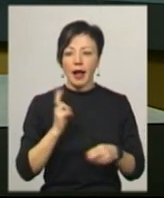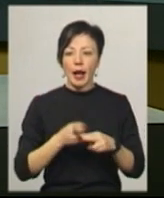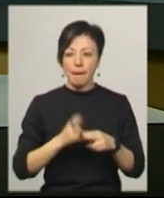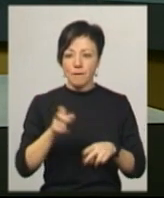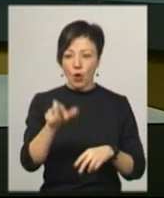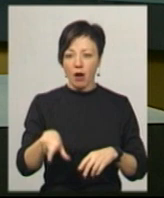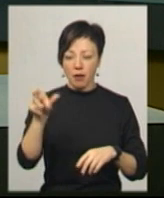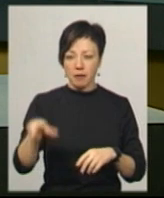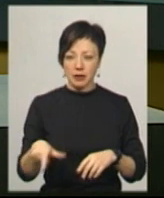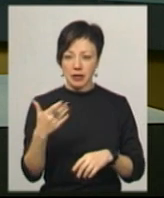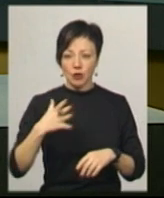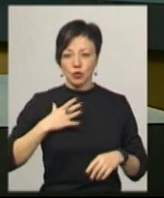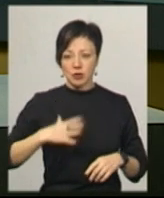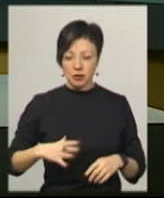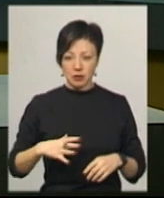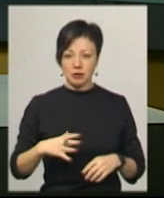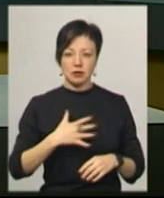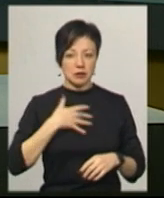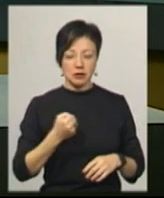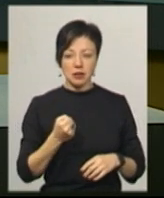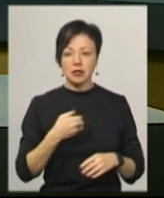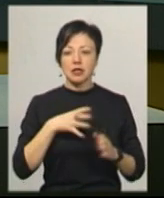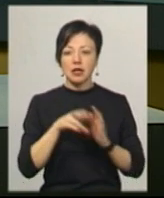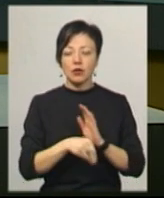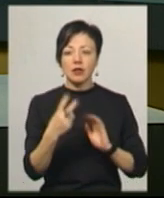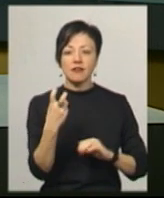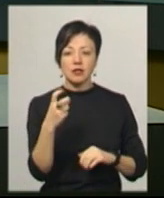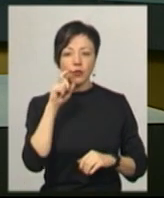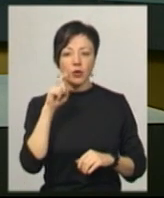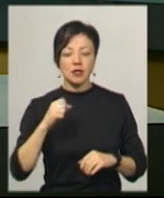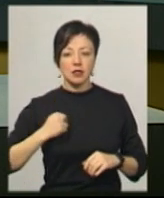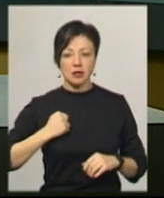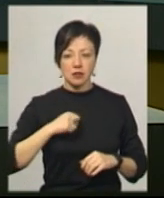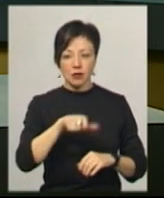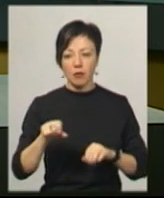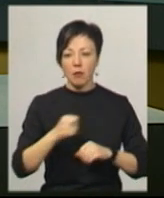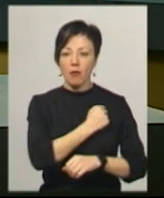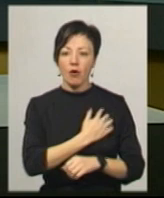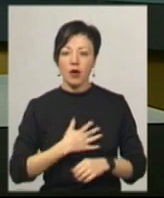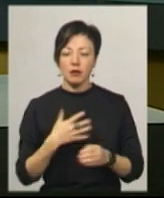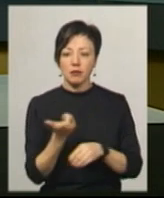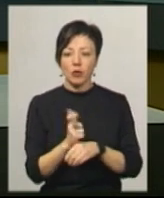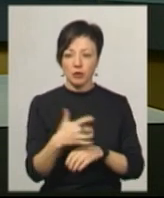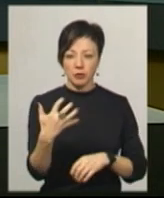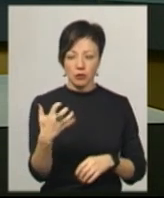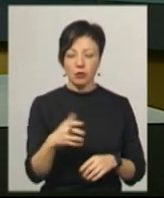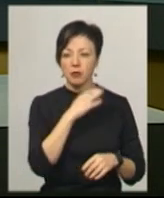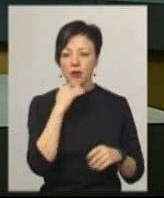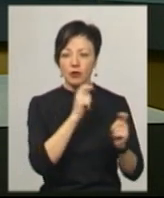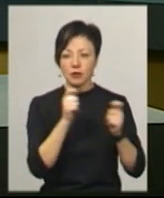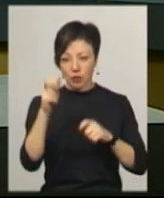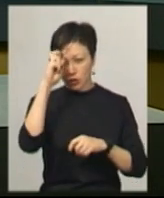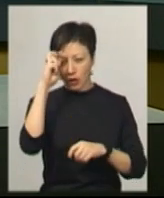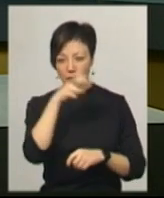Під час оборони Донецького аеропорту загинули понад 200 українських захисників, поранено понад 500. Багатьох відзначено